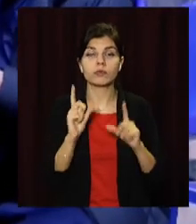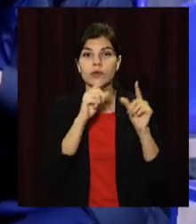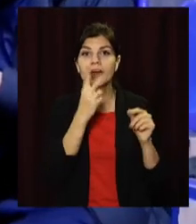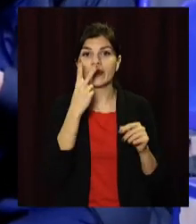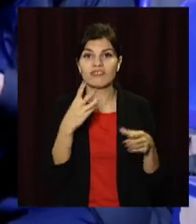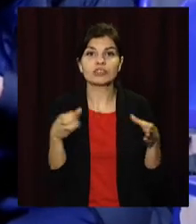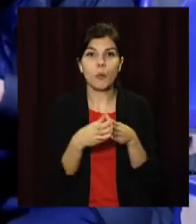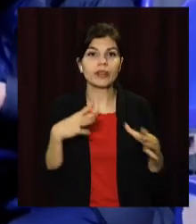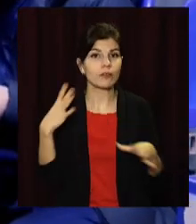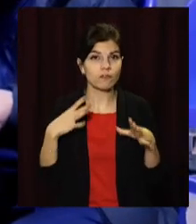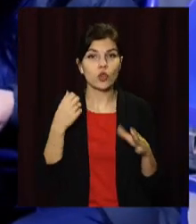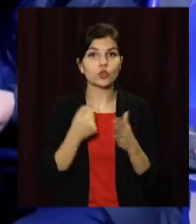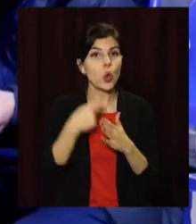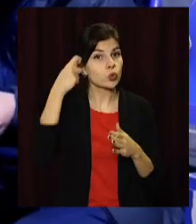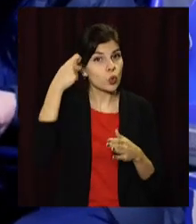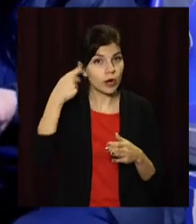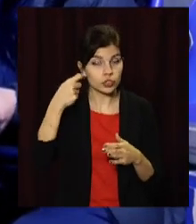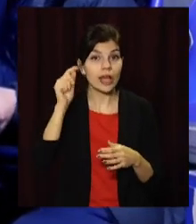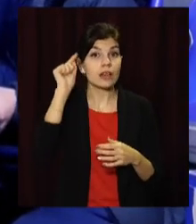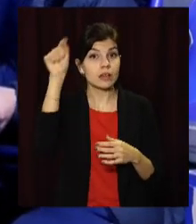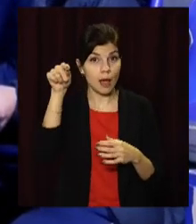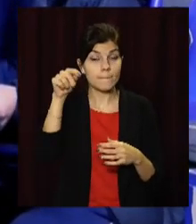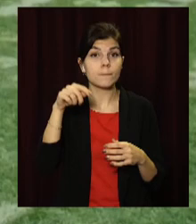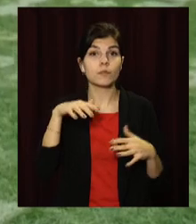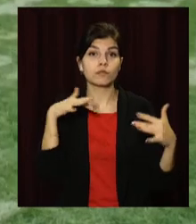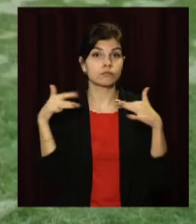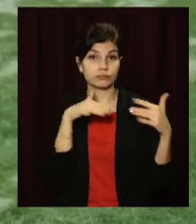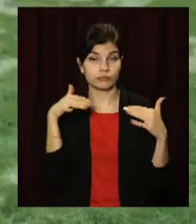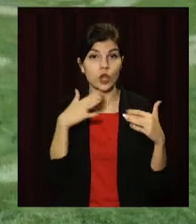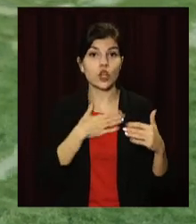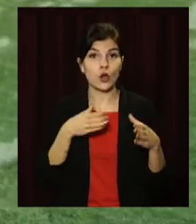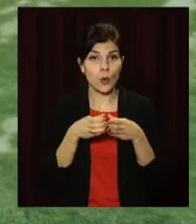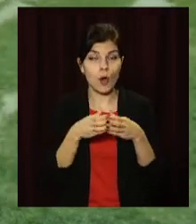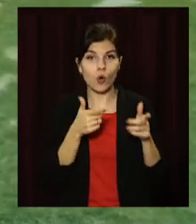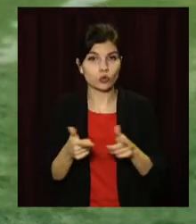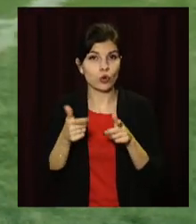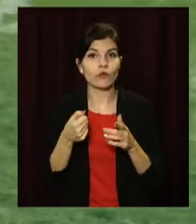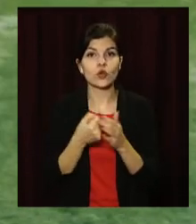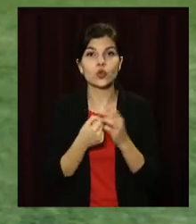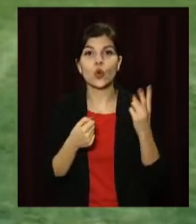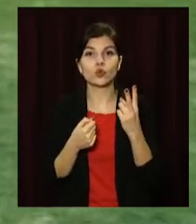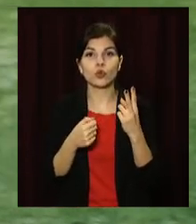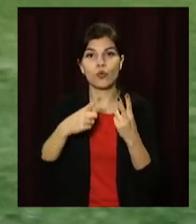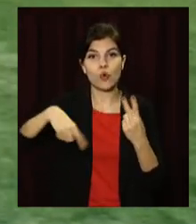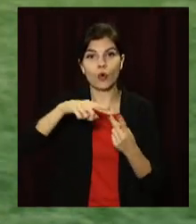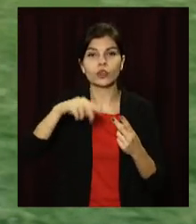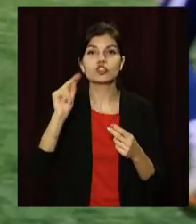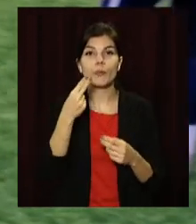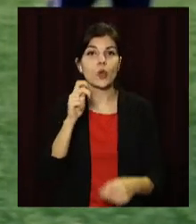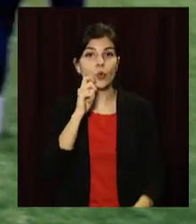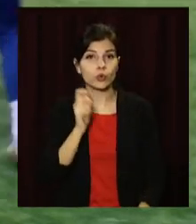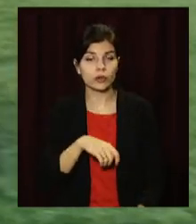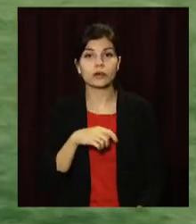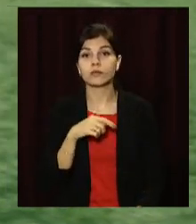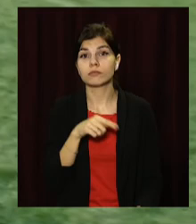тренувальні збори до Туреччини. Саме там, на полях Босфору, наша команда готуватиметься до другого кола Чемпіонату України.